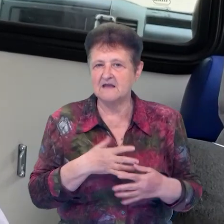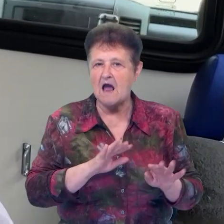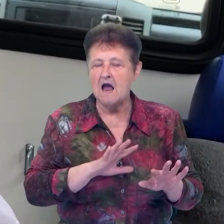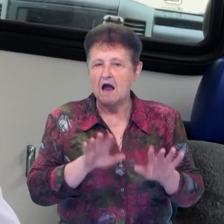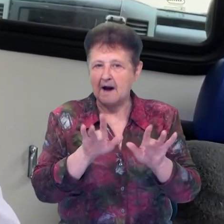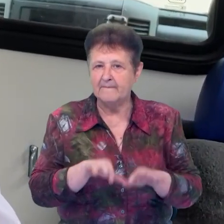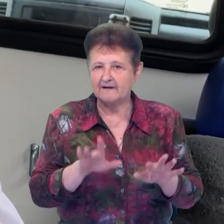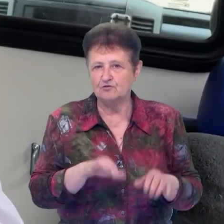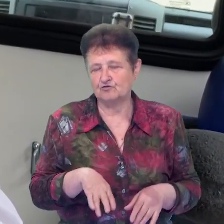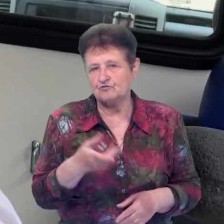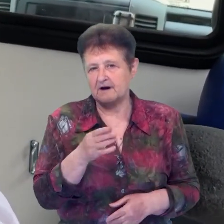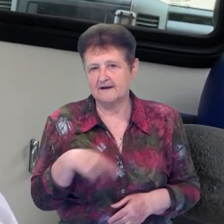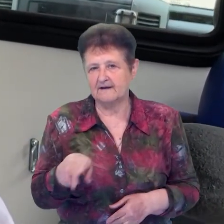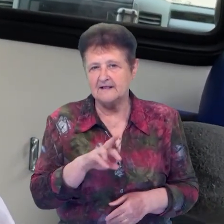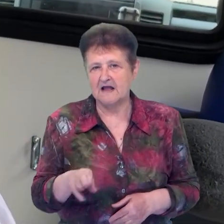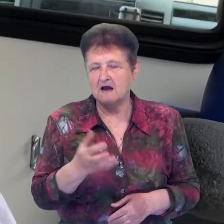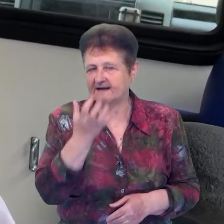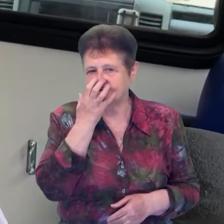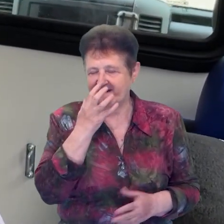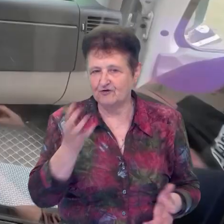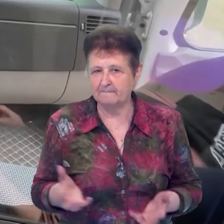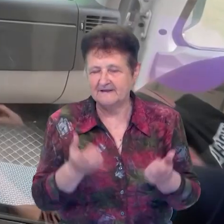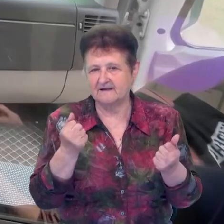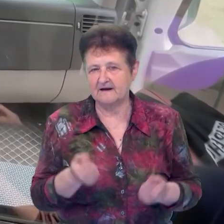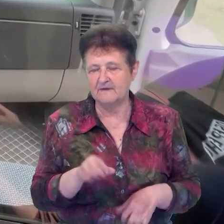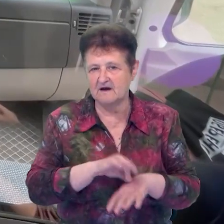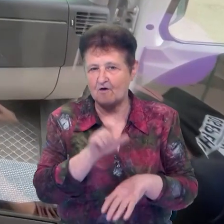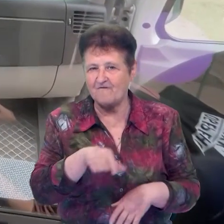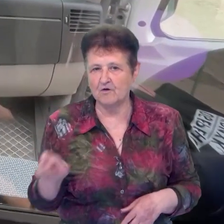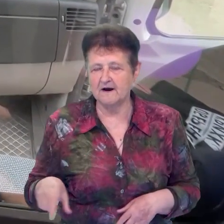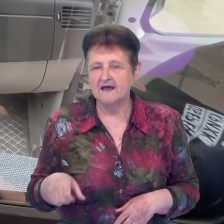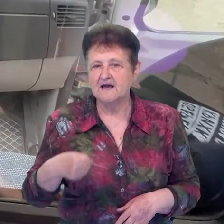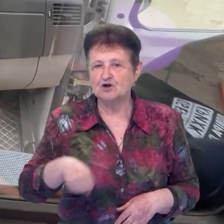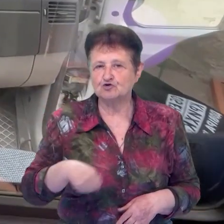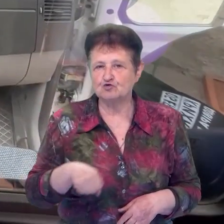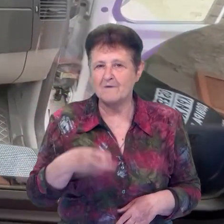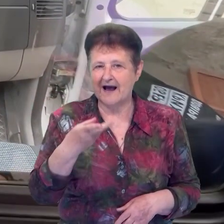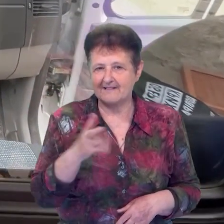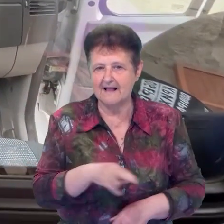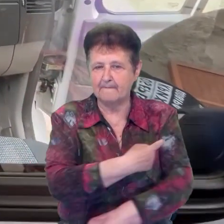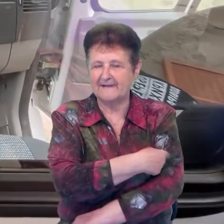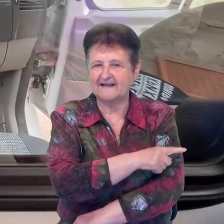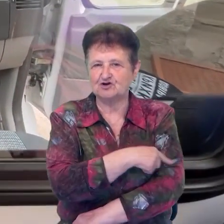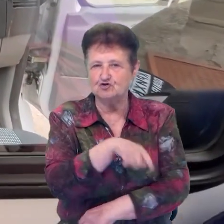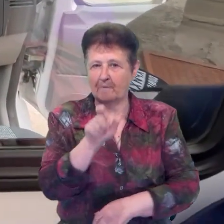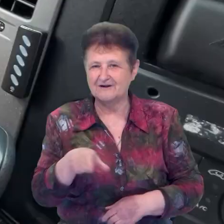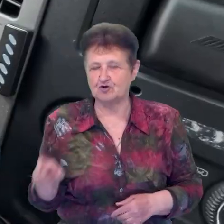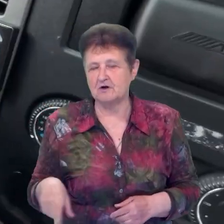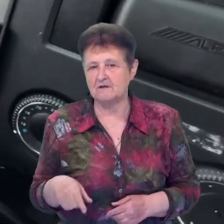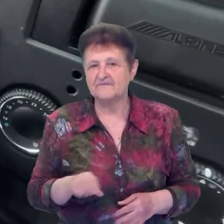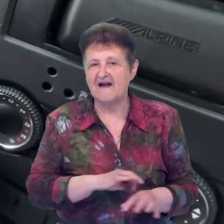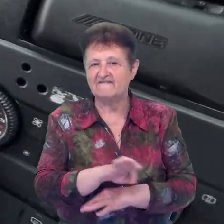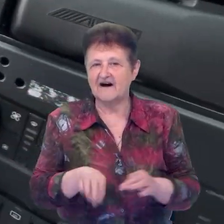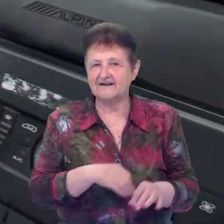пневмошини, апаратура для кисневої підтримки хворих і сумка для медичного персоналу. Вартість